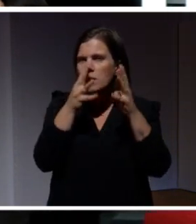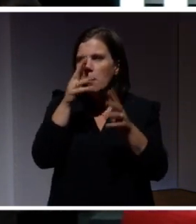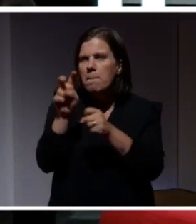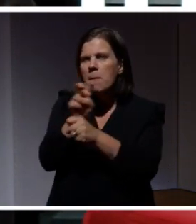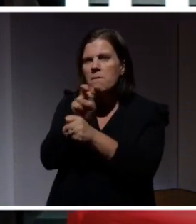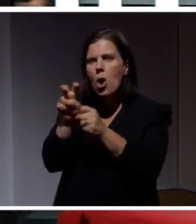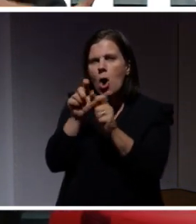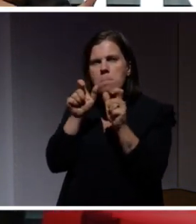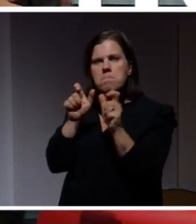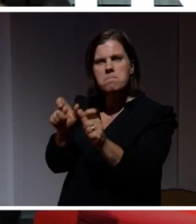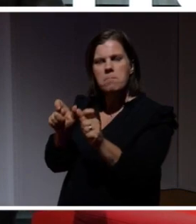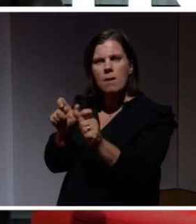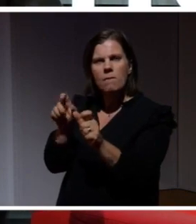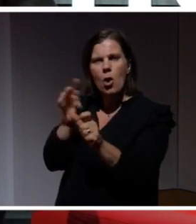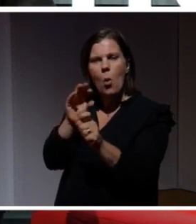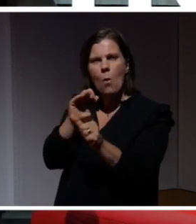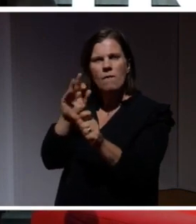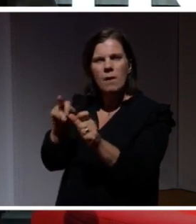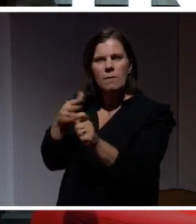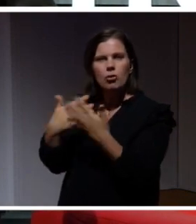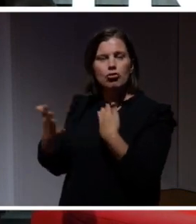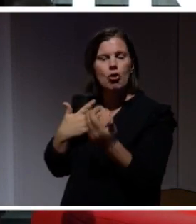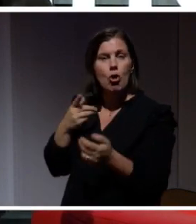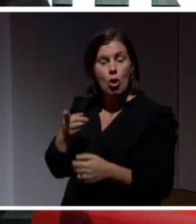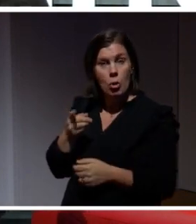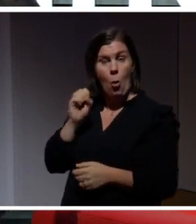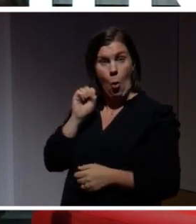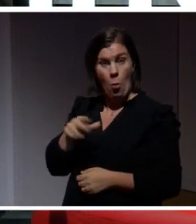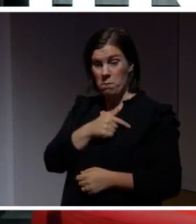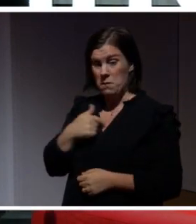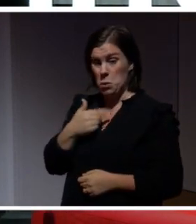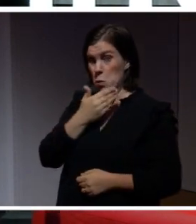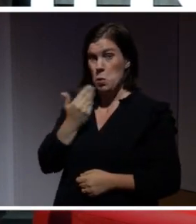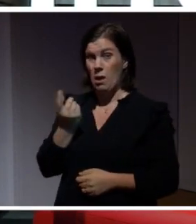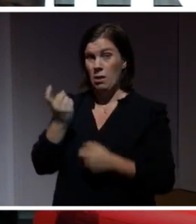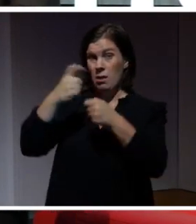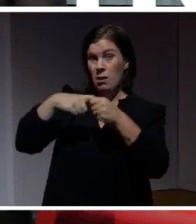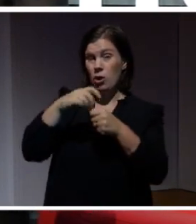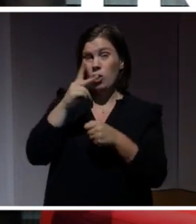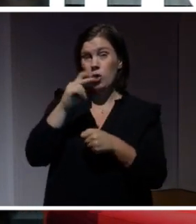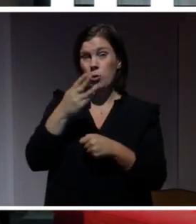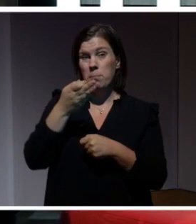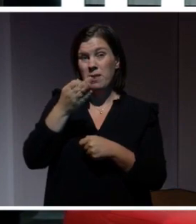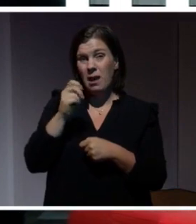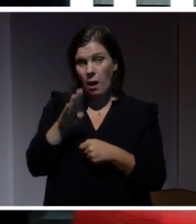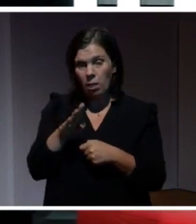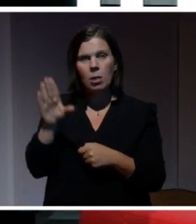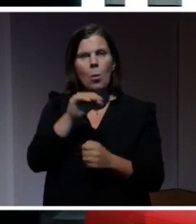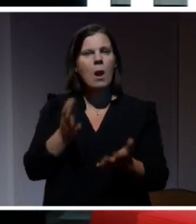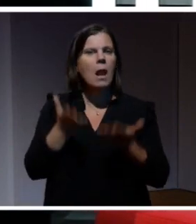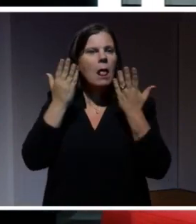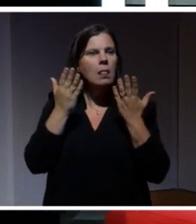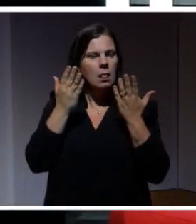övervaka och förstå vad deras offer gör. Och om vi inte hade krypterat den här informationen, då hade det varit väldigt lätt att